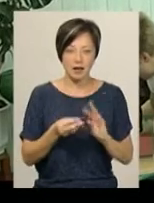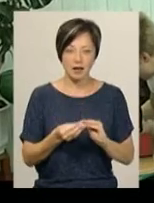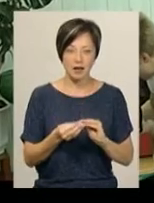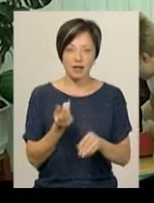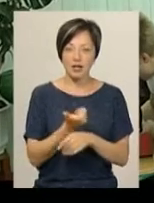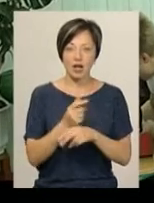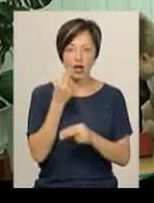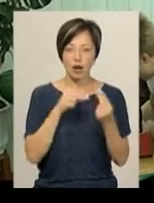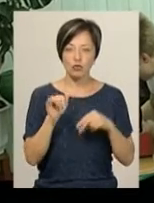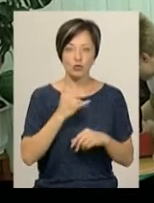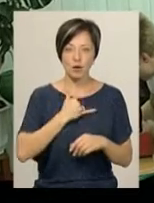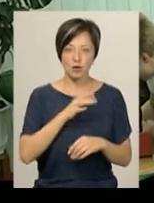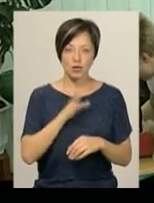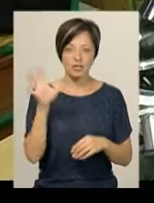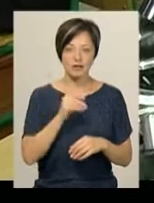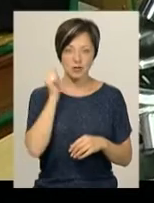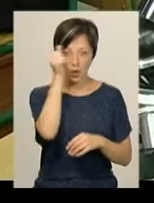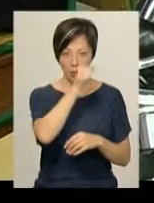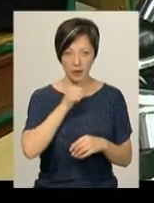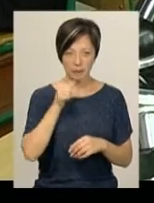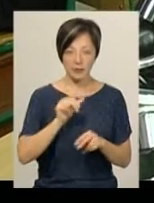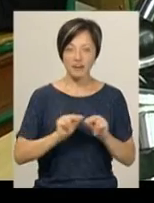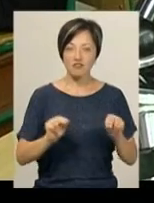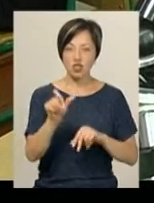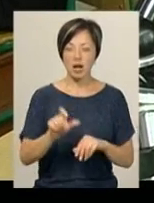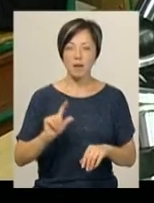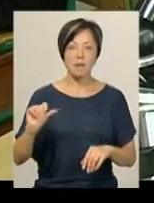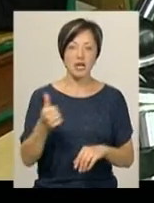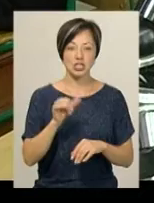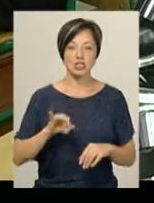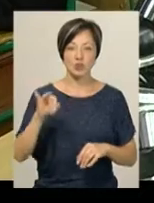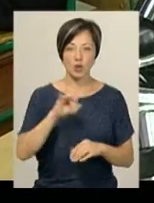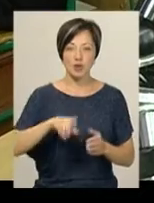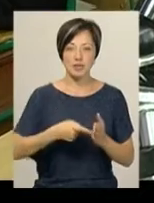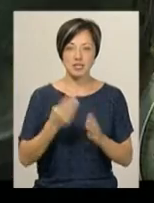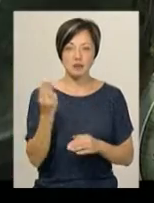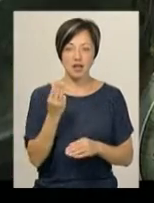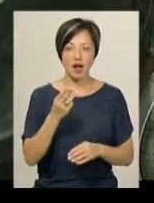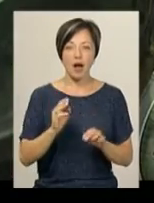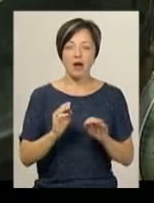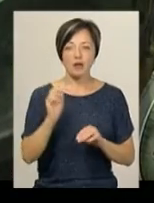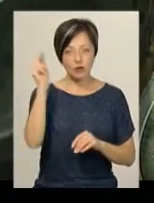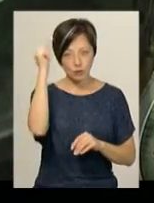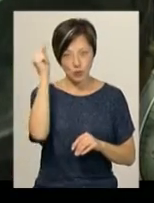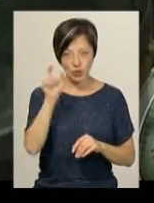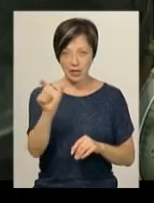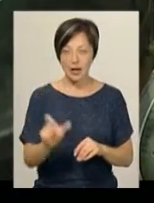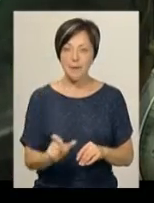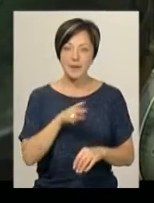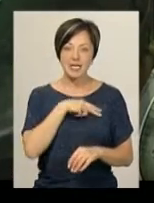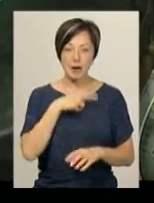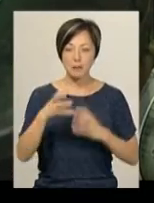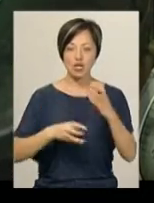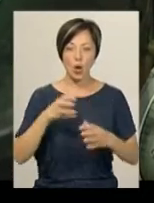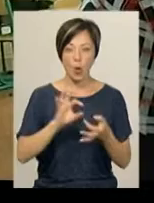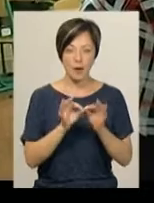найкраще, що в мене було за всі роки. Учителька каже, вперше в історії Шепетівки школяр став призером міжнародної олімпіади з біології. І